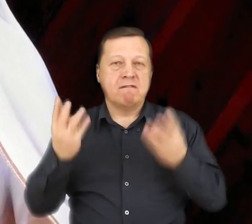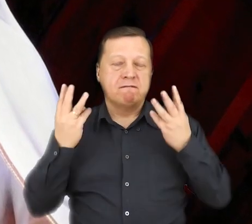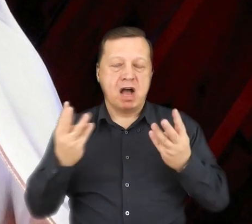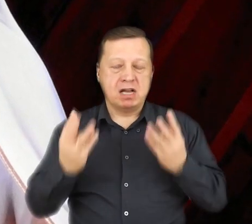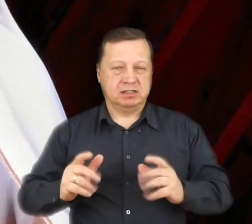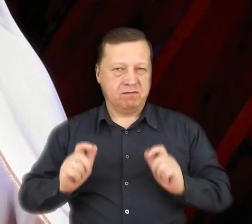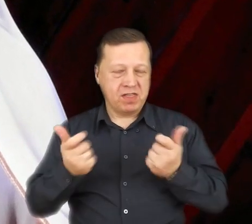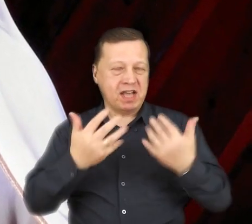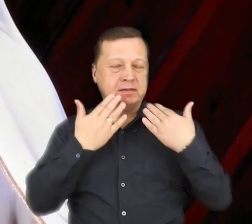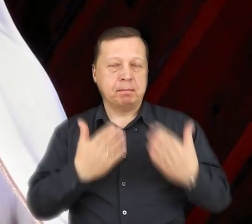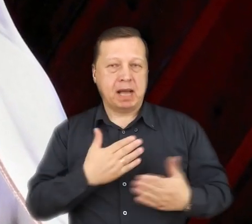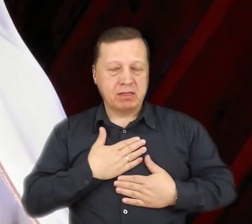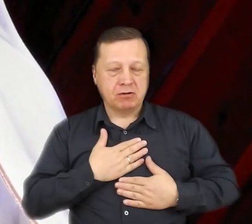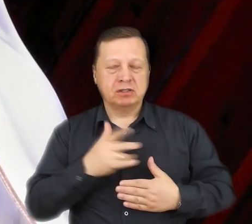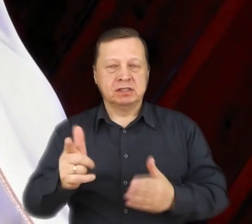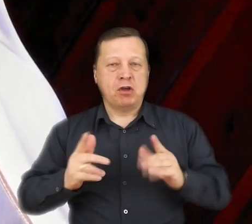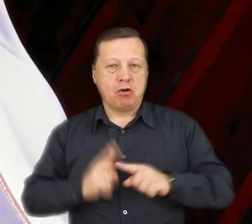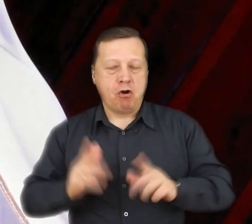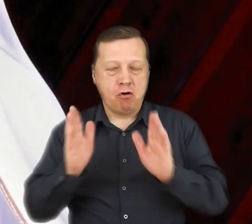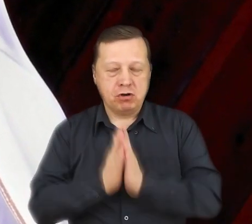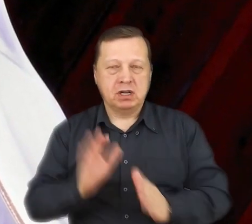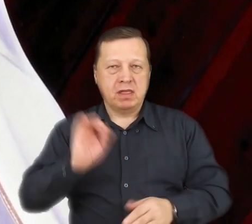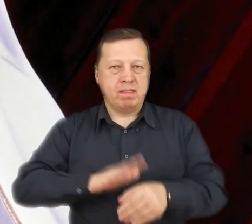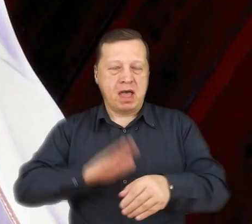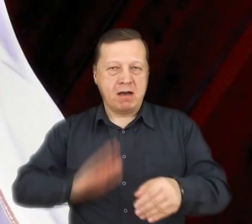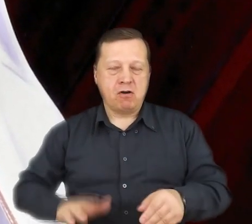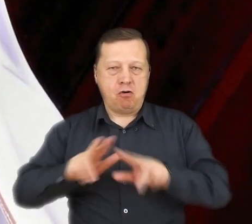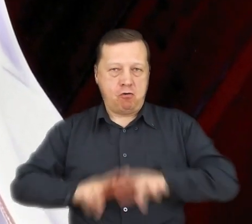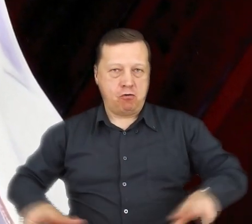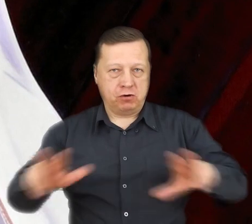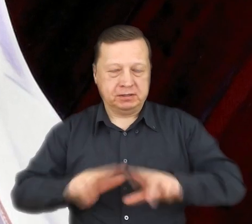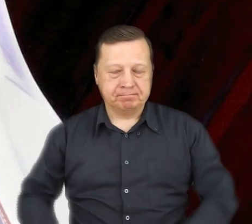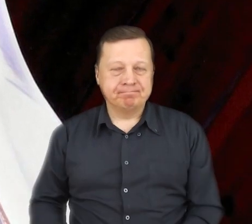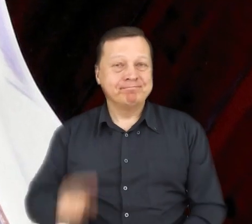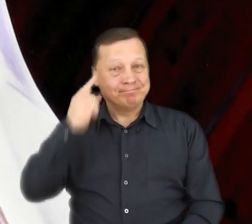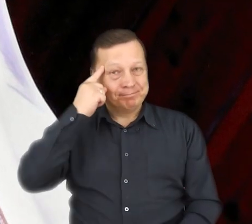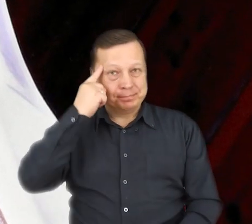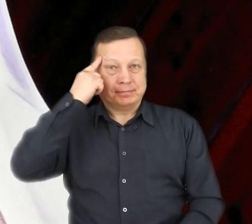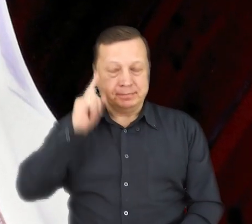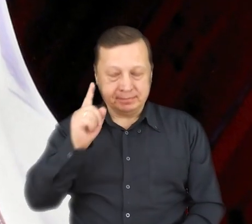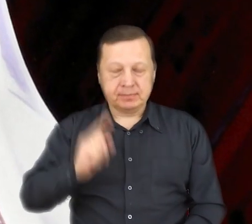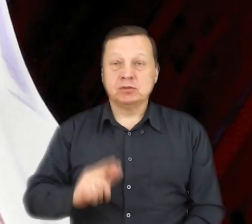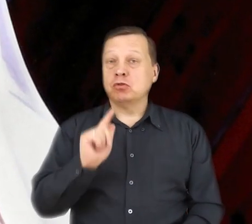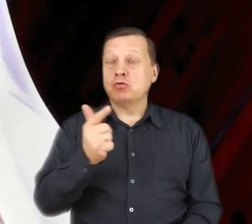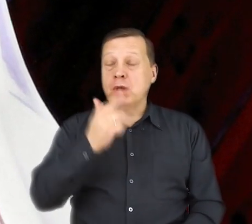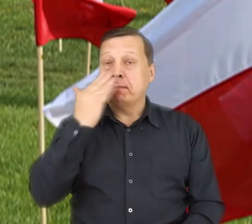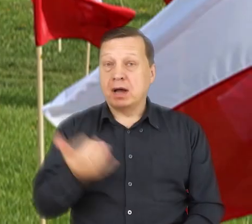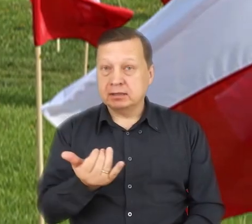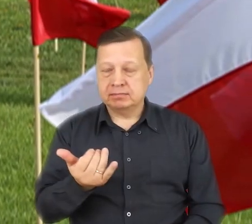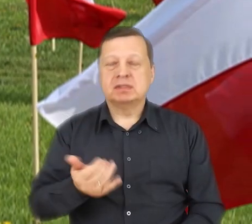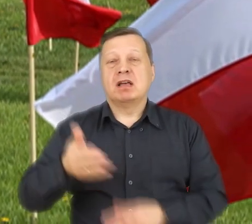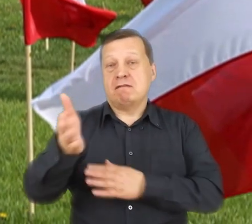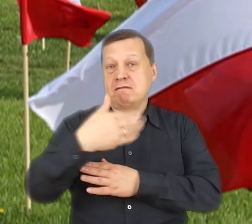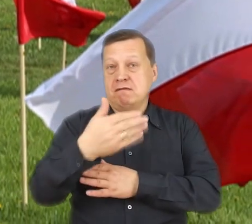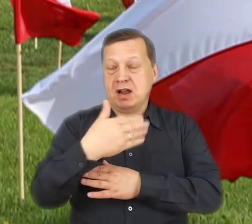ważnych wydarzeń patriotycznych, kościelnych, narodowych i rodzinnych. Przypomnijmy, 2